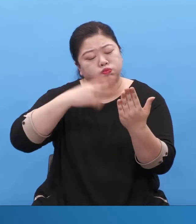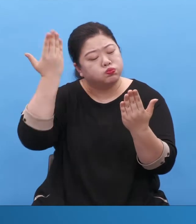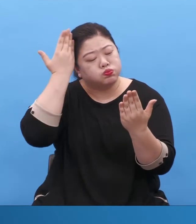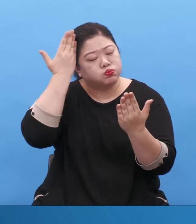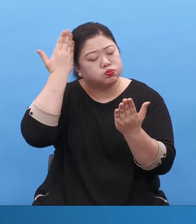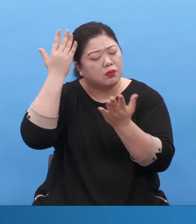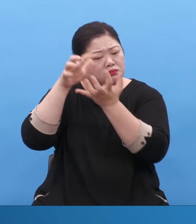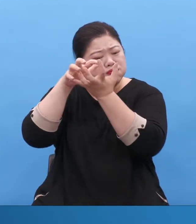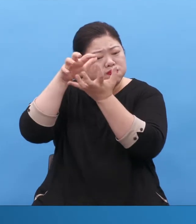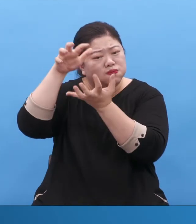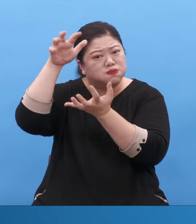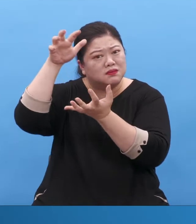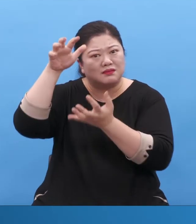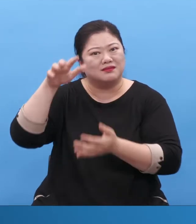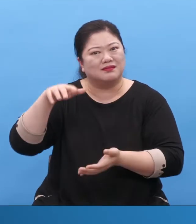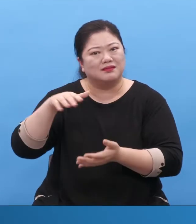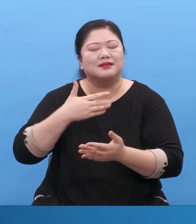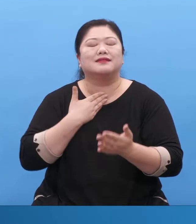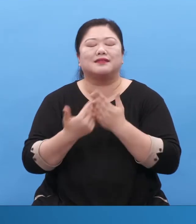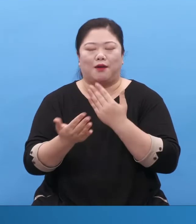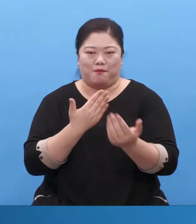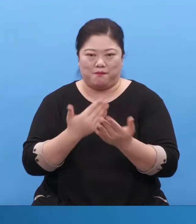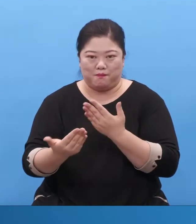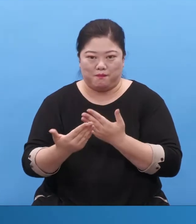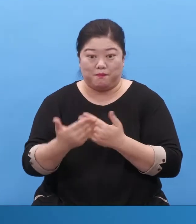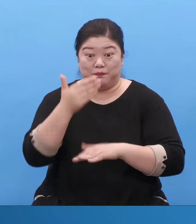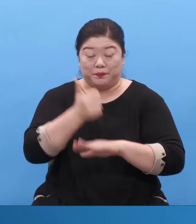그게 바로 보좌의 체험이 돼요.